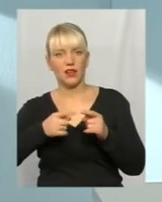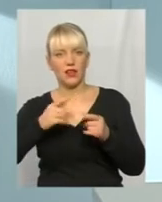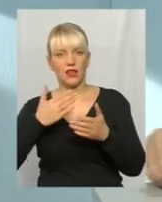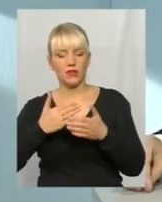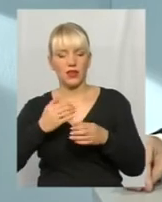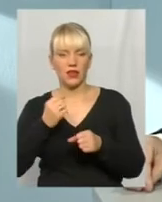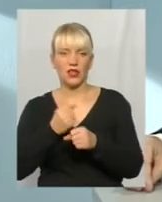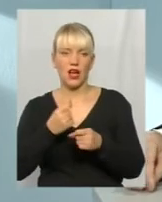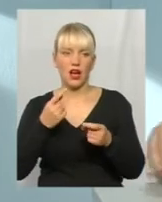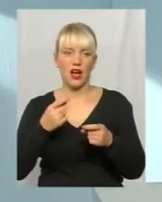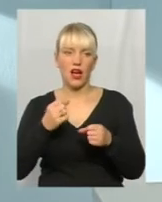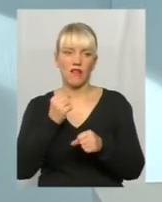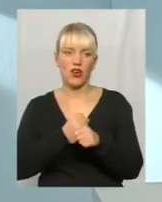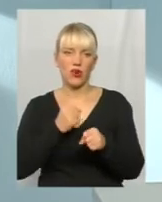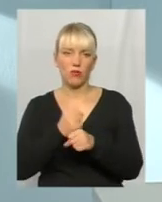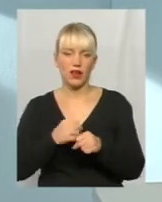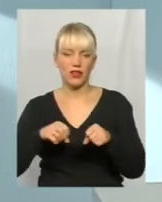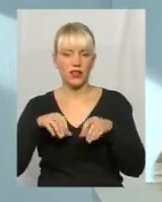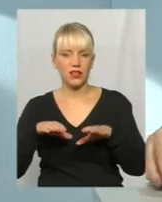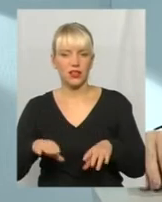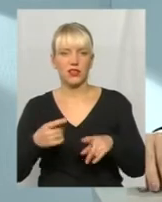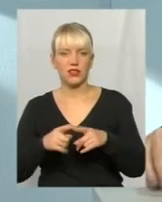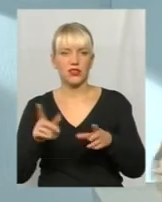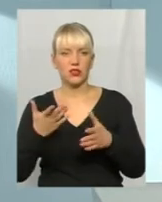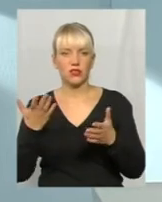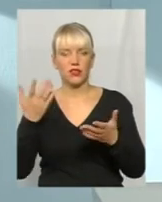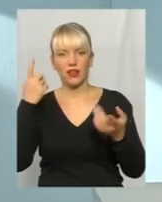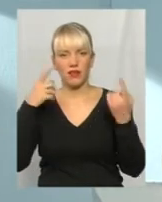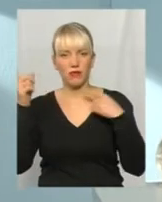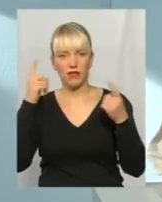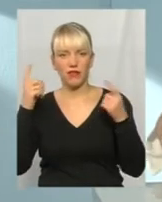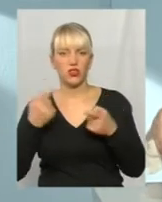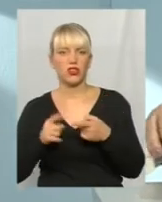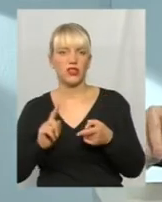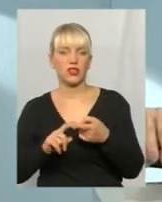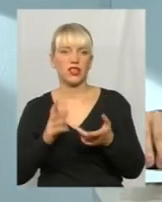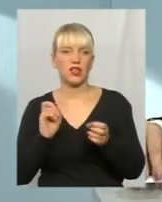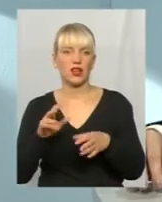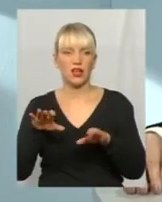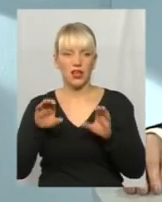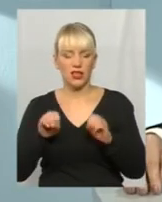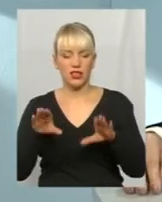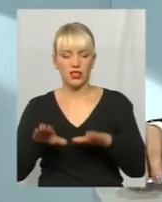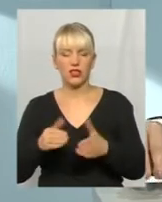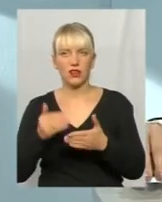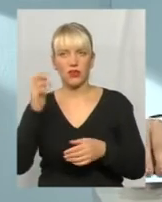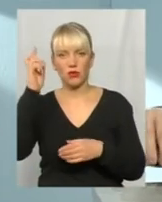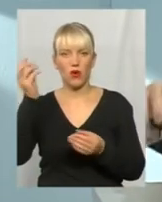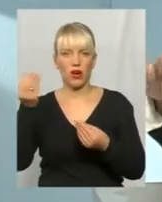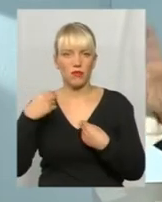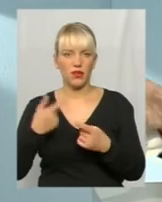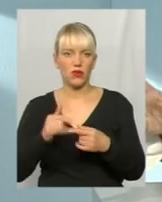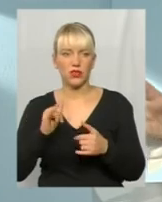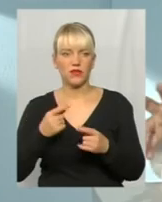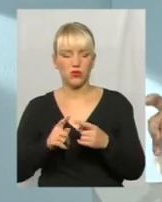виробляти рішення – це щось таке міфічне. Воно рішення від Бога приходить і от воно тут